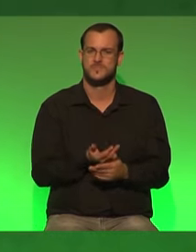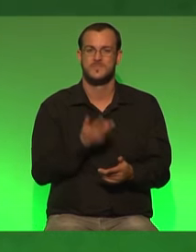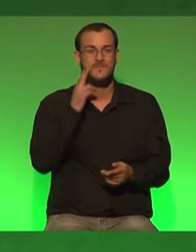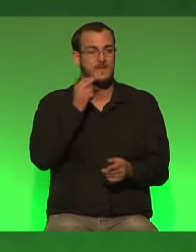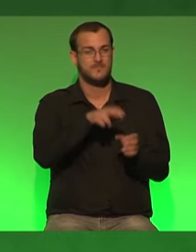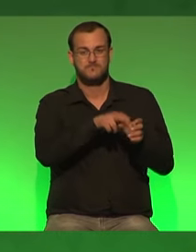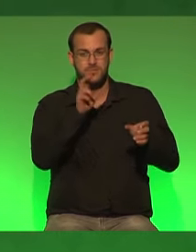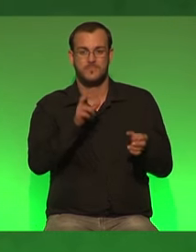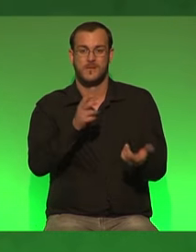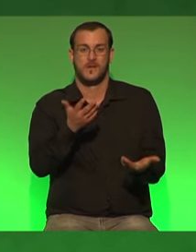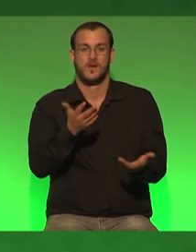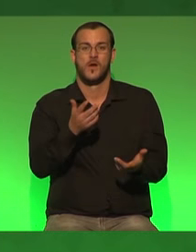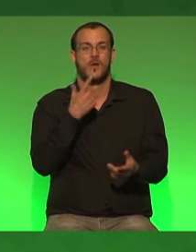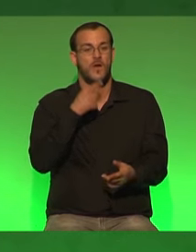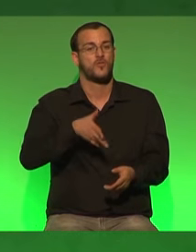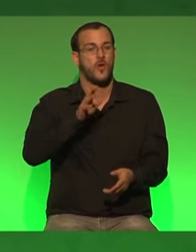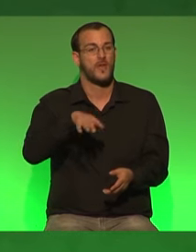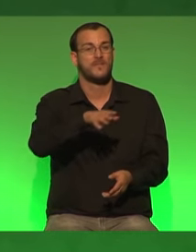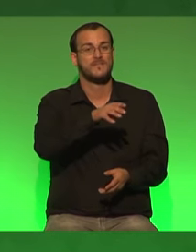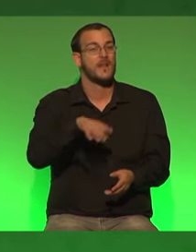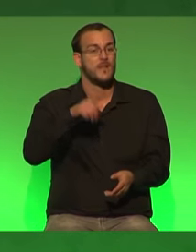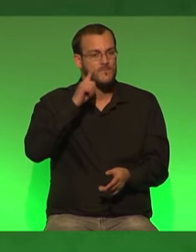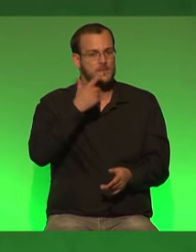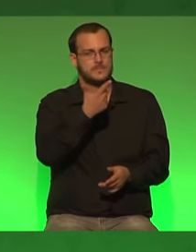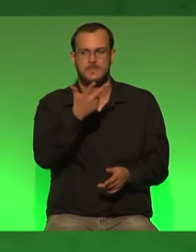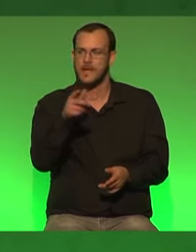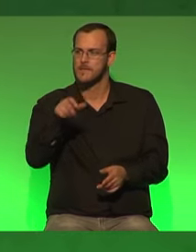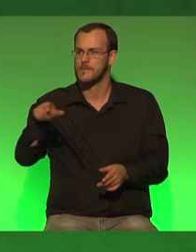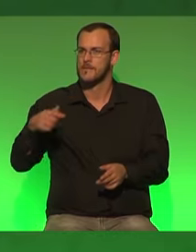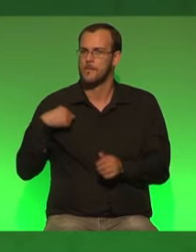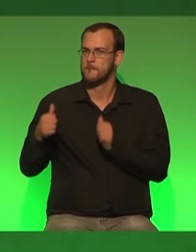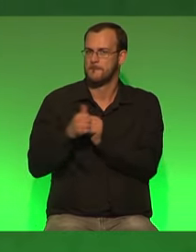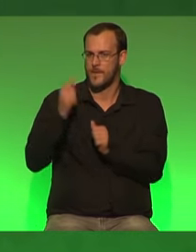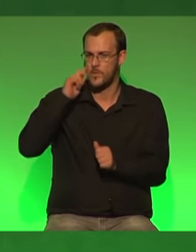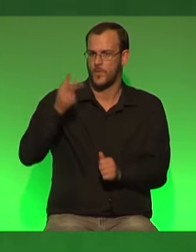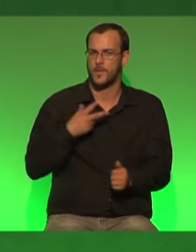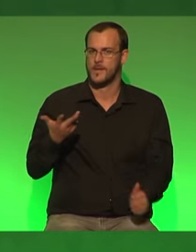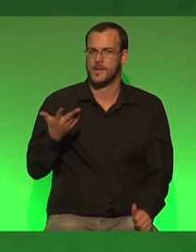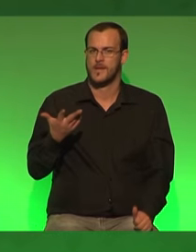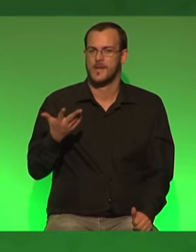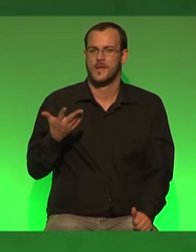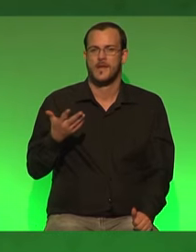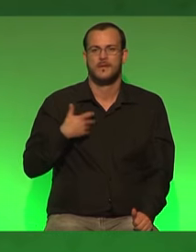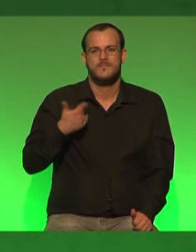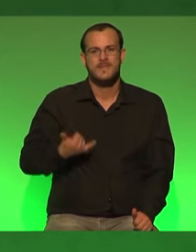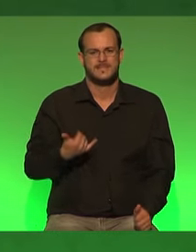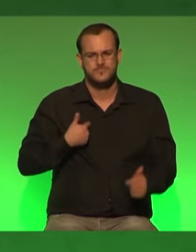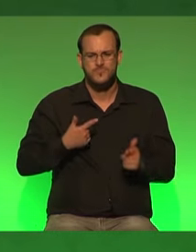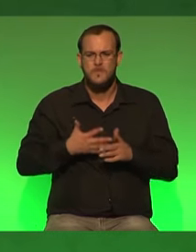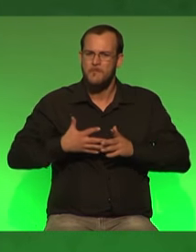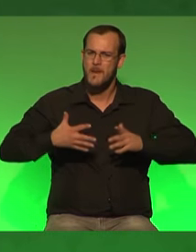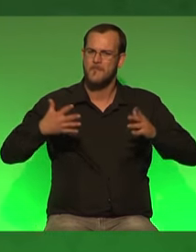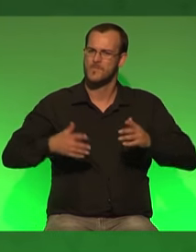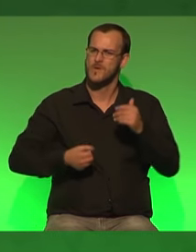nordrhein-westfälern und nordrhein-westfalen da an unserer seite stehen unsere aufgabe wird es jetzt sein dass wir mehr werden die klar